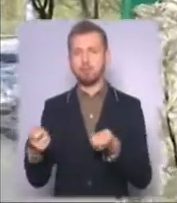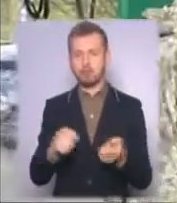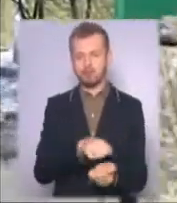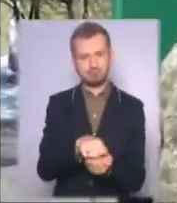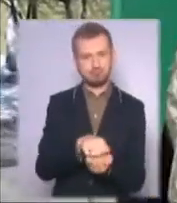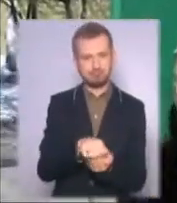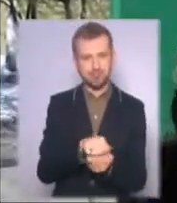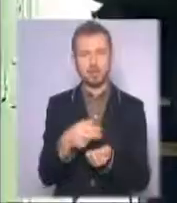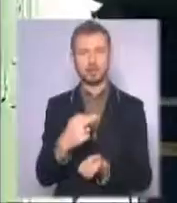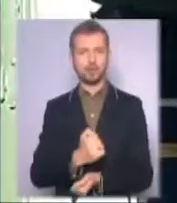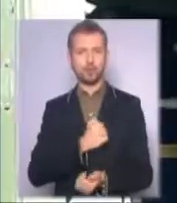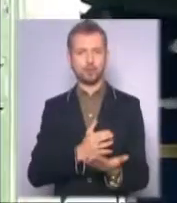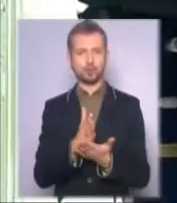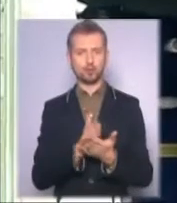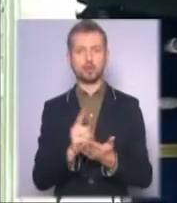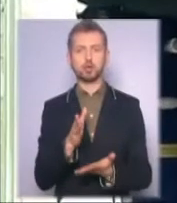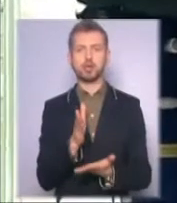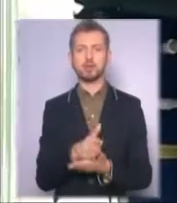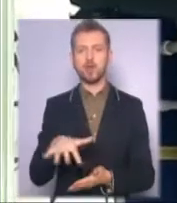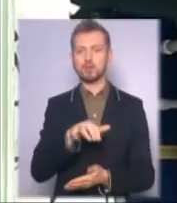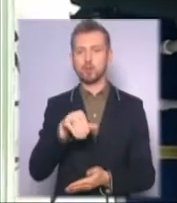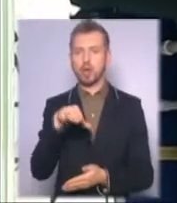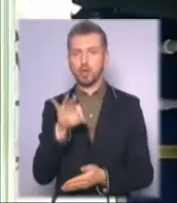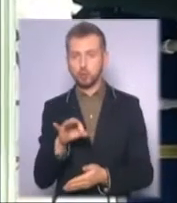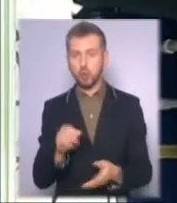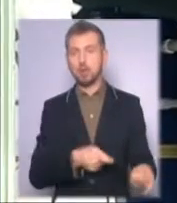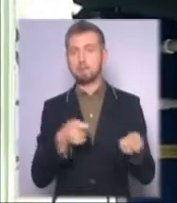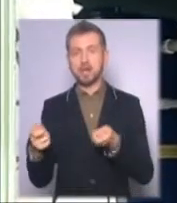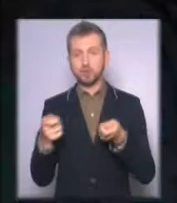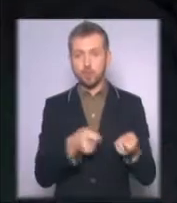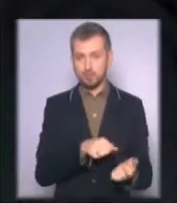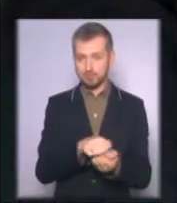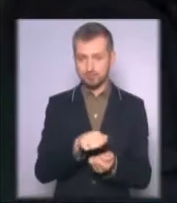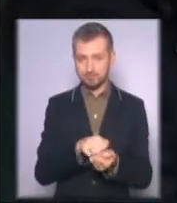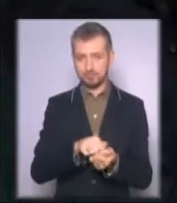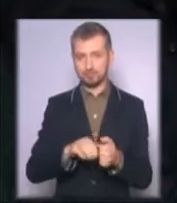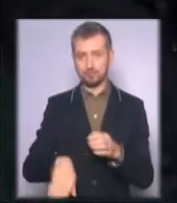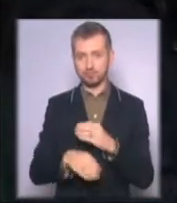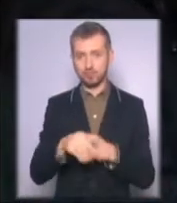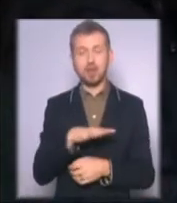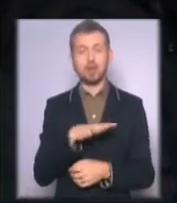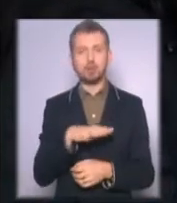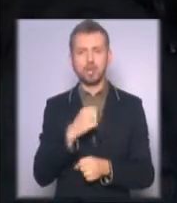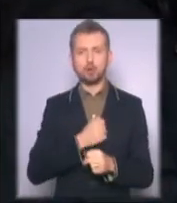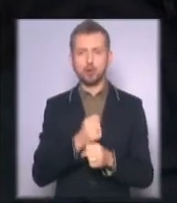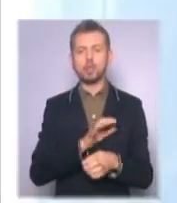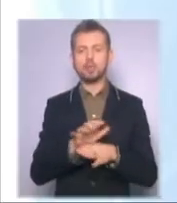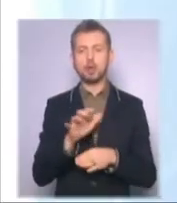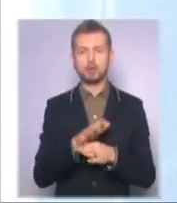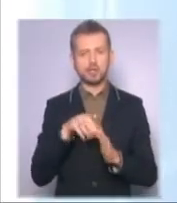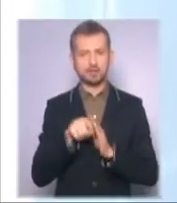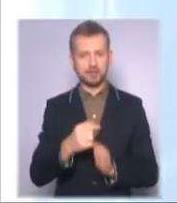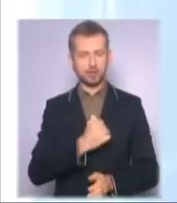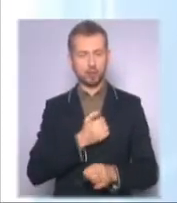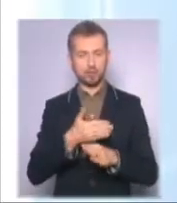військовослужбовців, що перебувають в зоні АТО. Пересувані комплекси були розроблені і виготовлені у цій військовій частині.